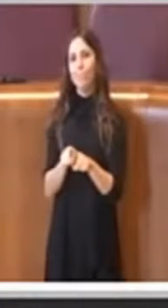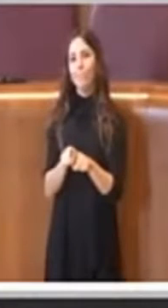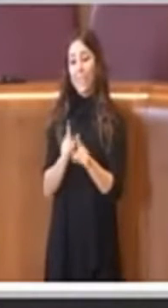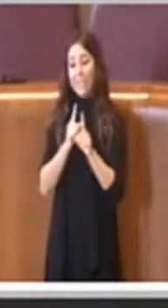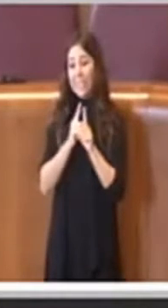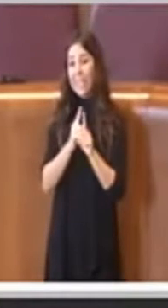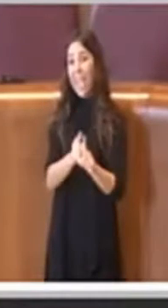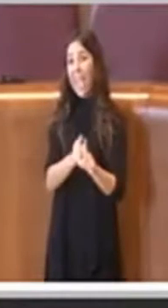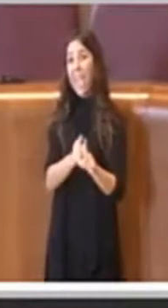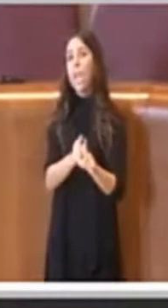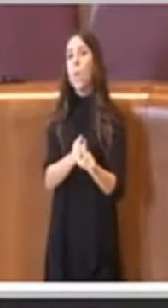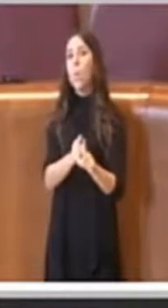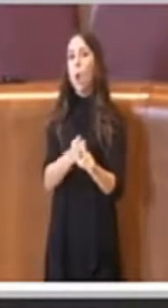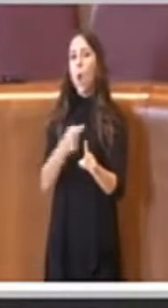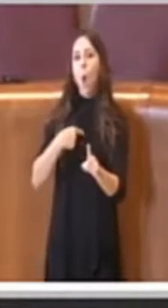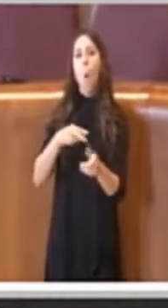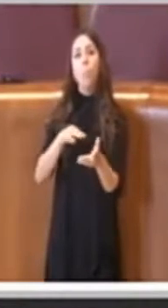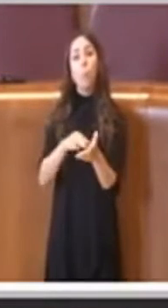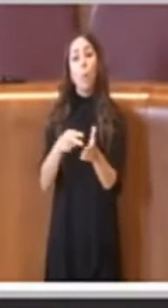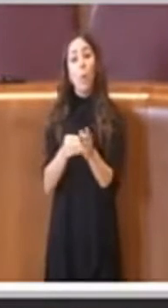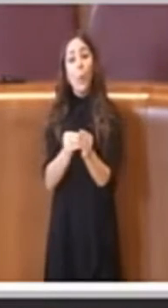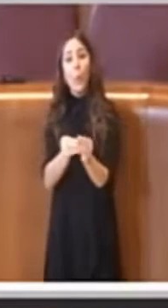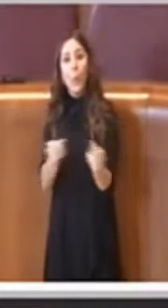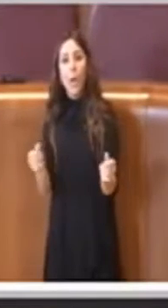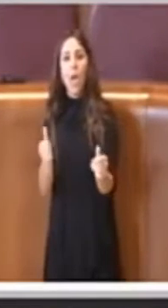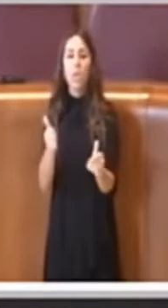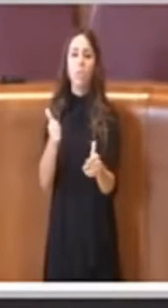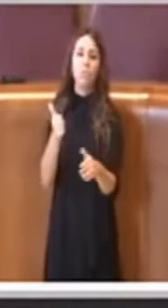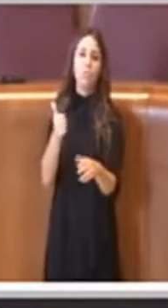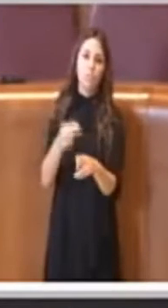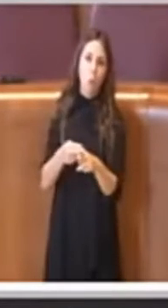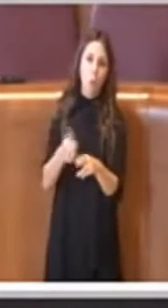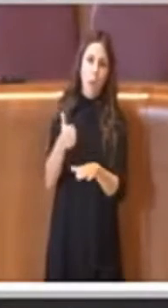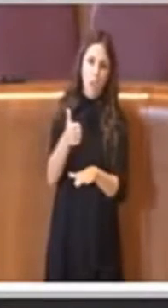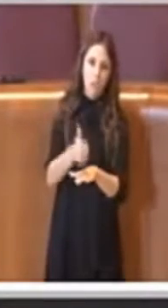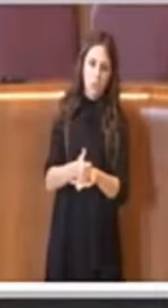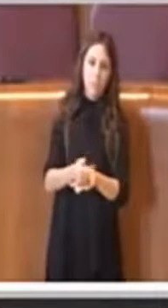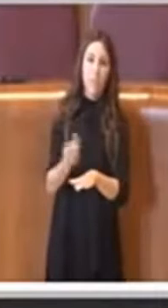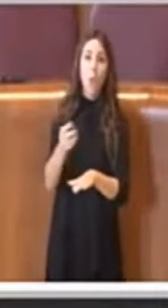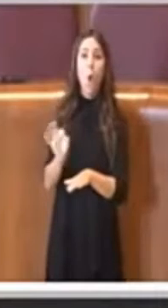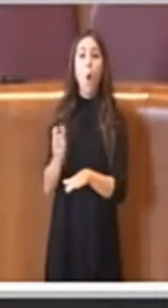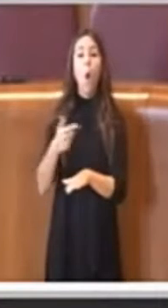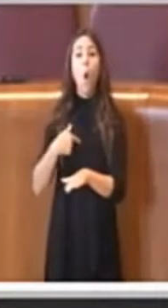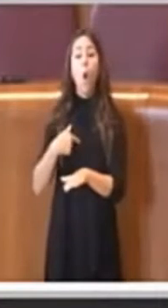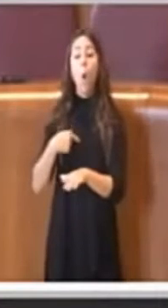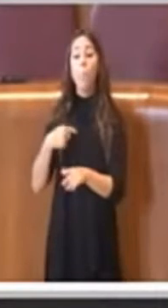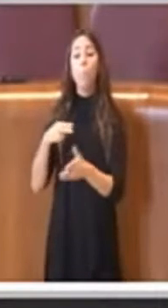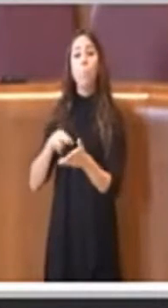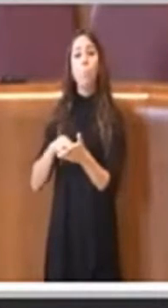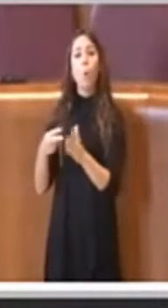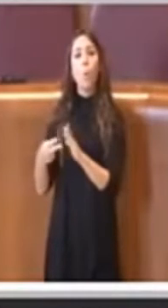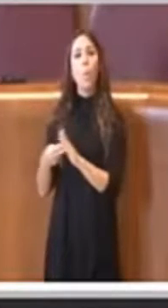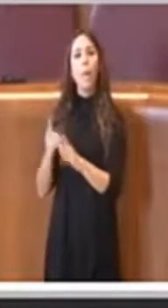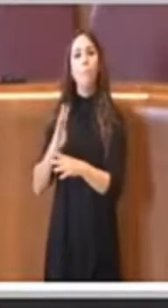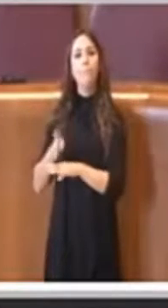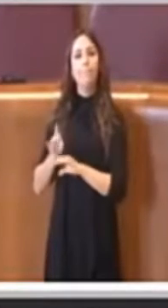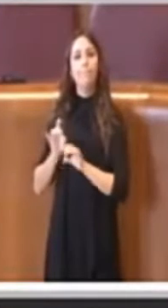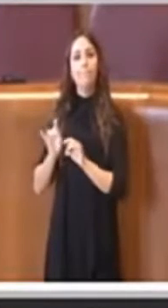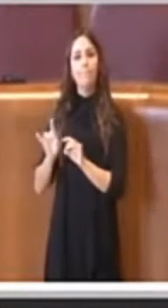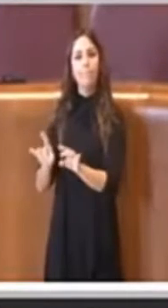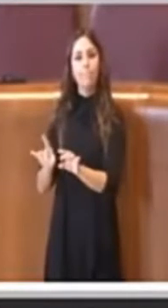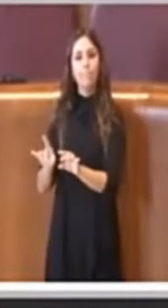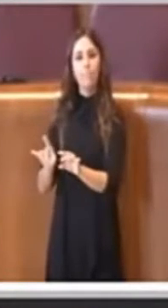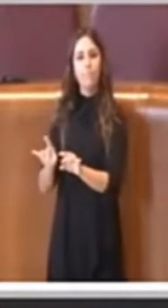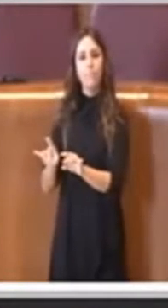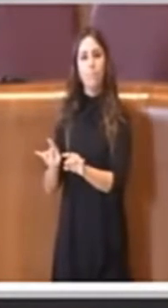città per quanto riguarda il Covid e su cui loro, secondo loro noi dovremmo stare e su cui in realtà sono